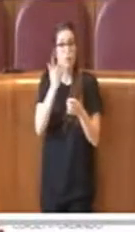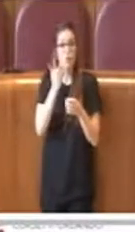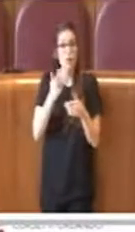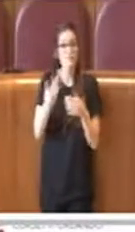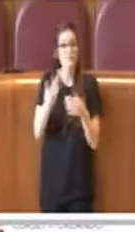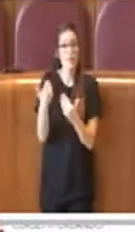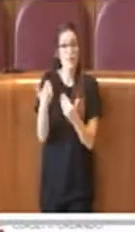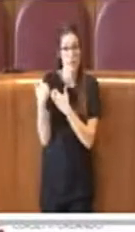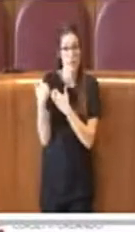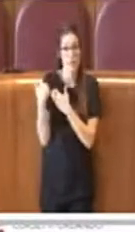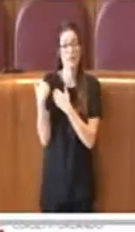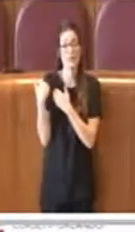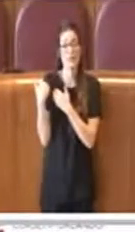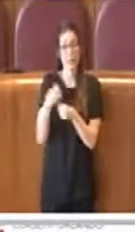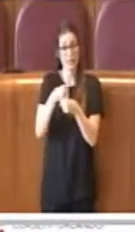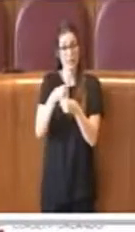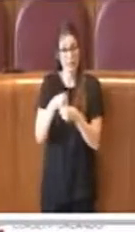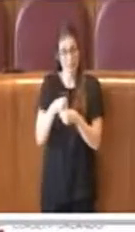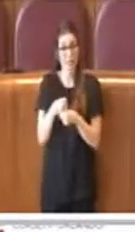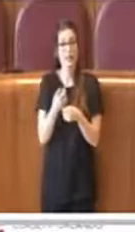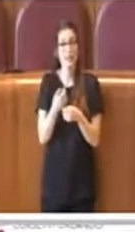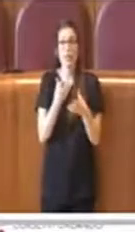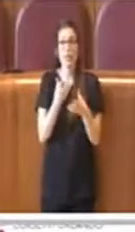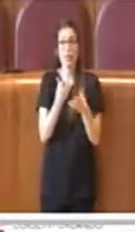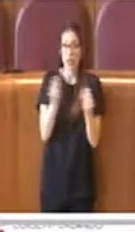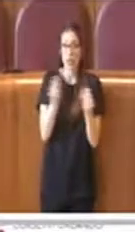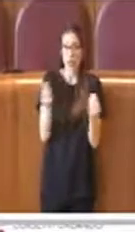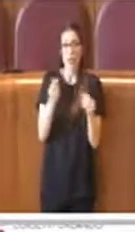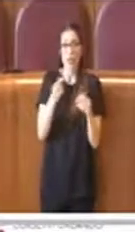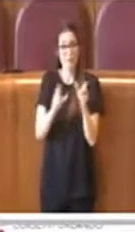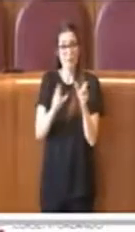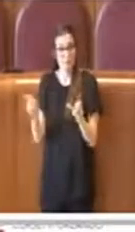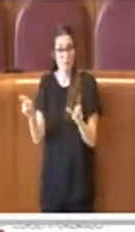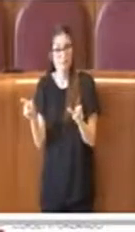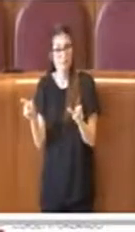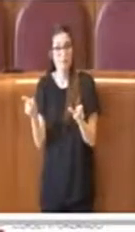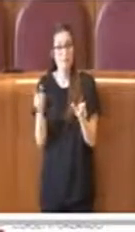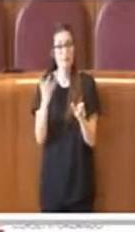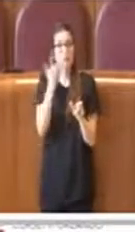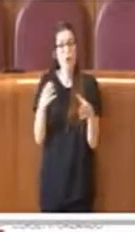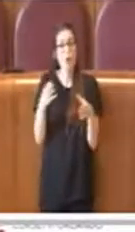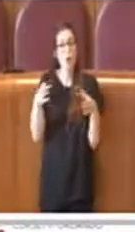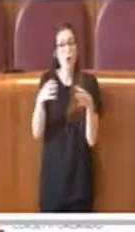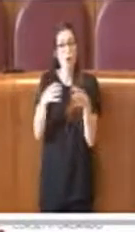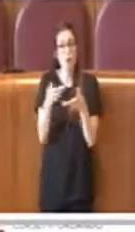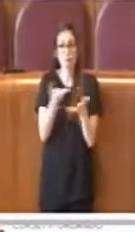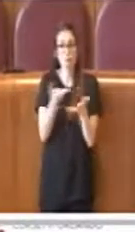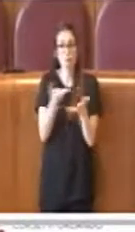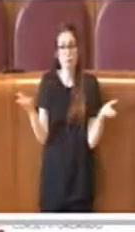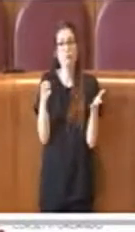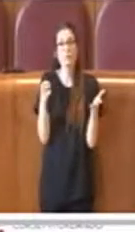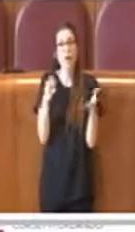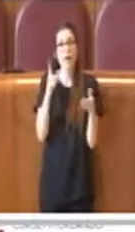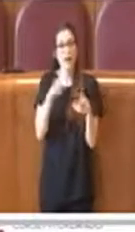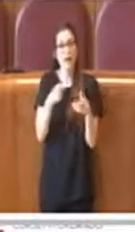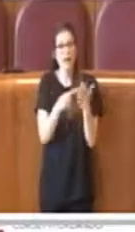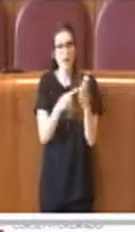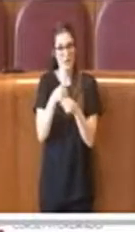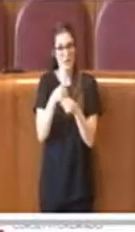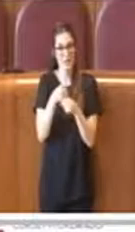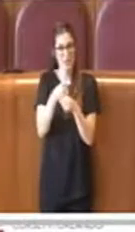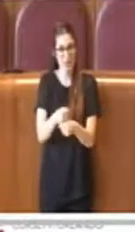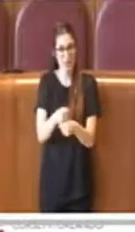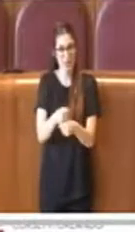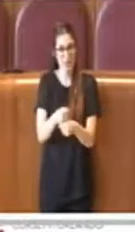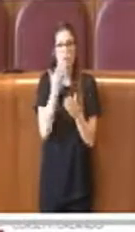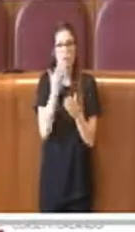degli incarichi tra vari soggetti, creando un organo esecutivo sufficientemente allargato e rappresentativo per rafforzare l